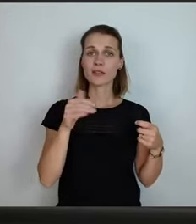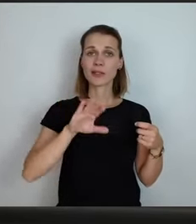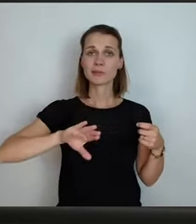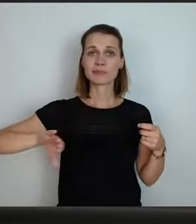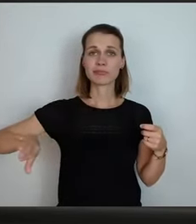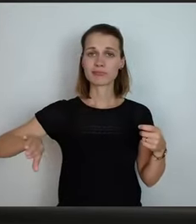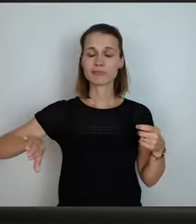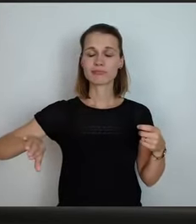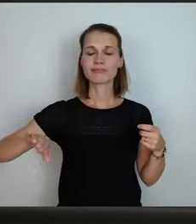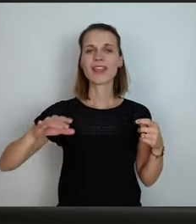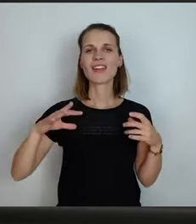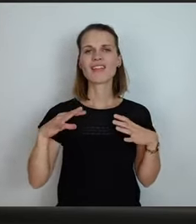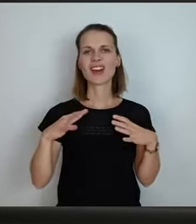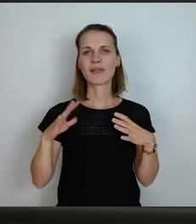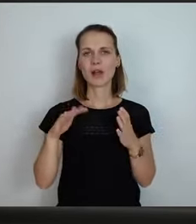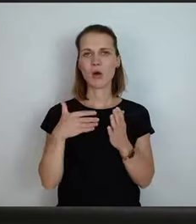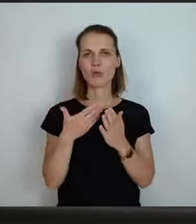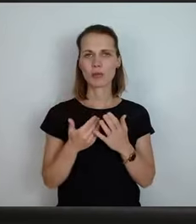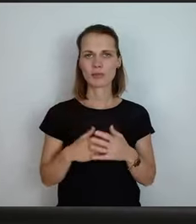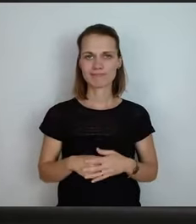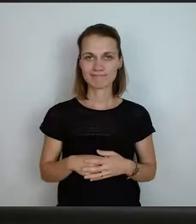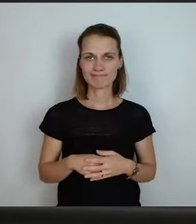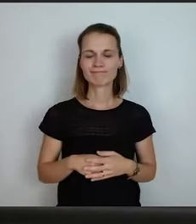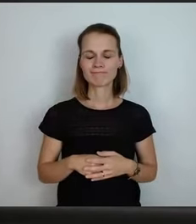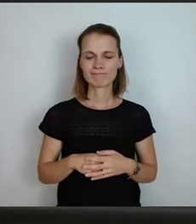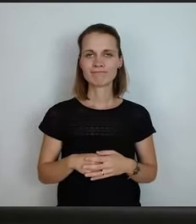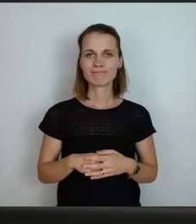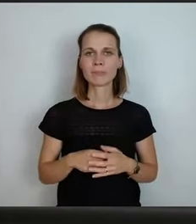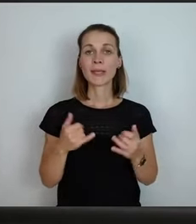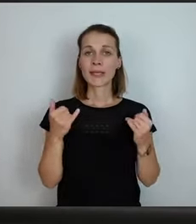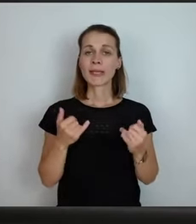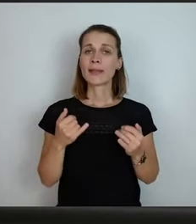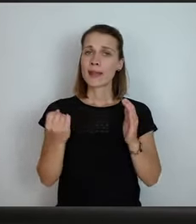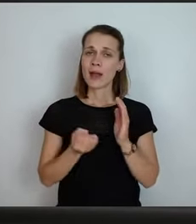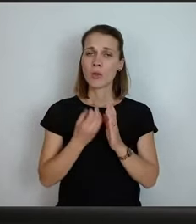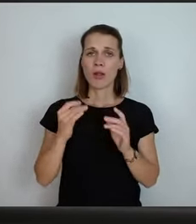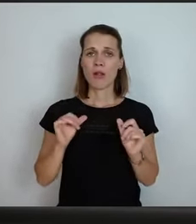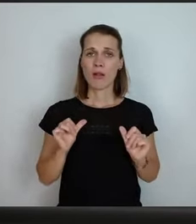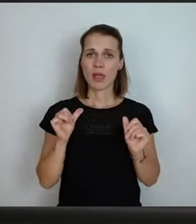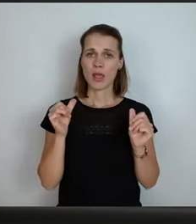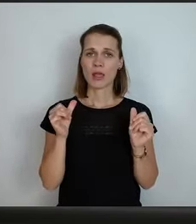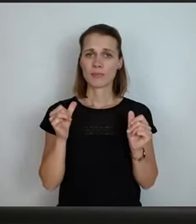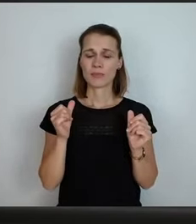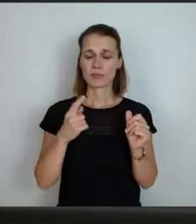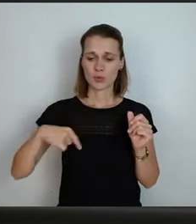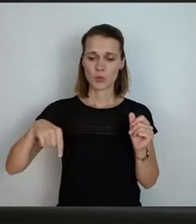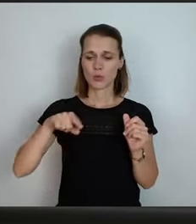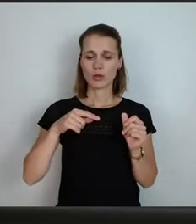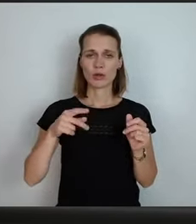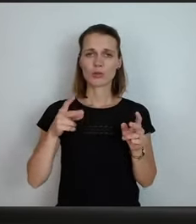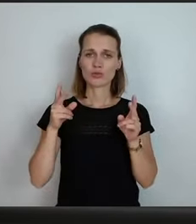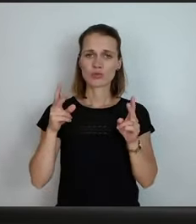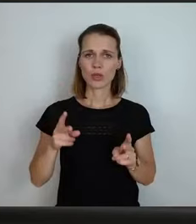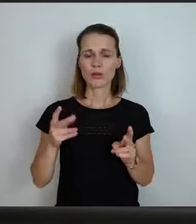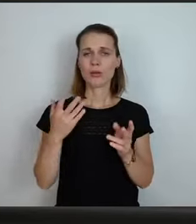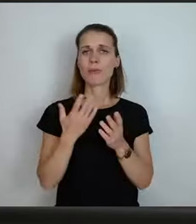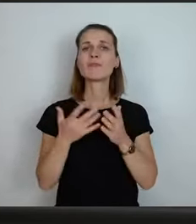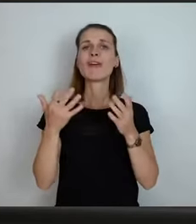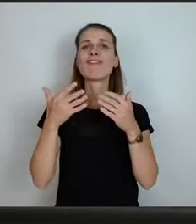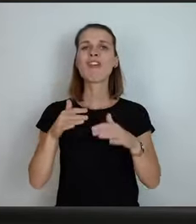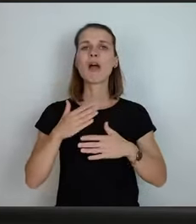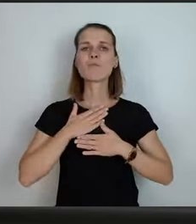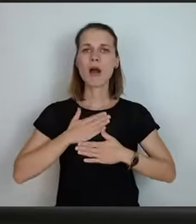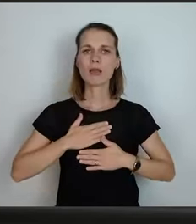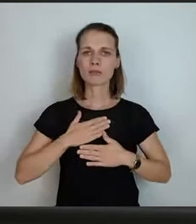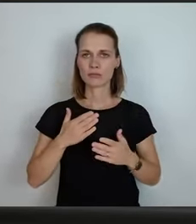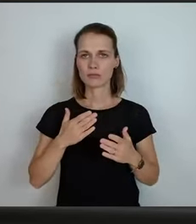freiwilligen Aufgaben. Also wir haben es jetzt aktuell wieder in unserer Stadt mit unserem Freibad. Es nützt